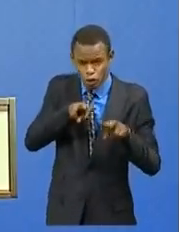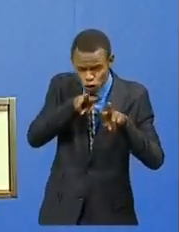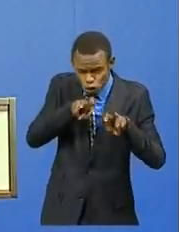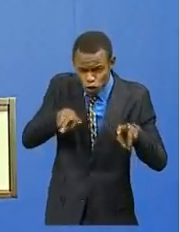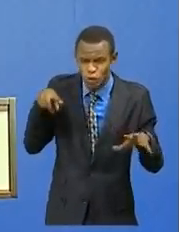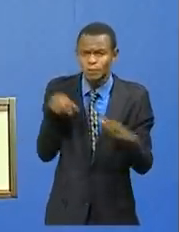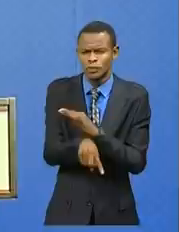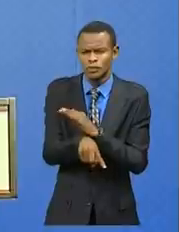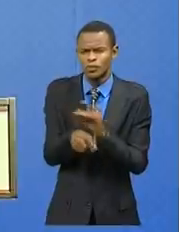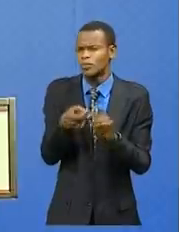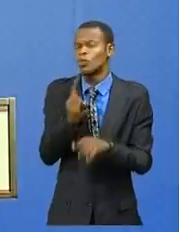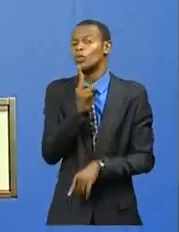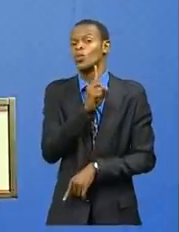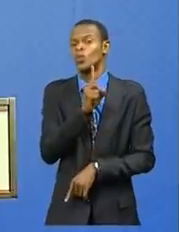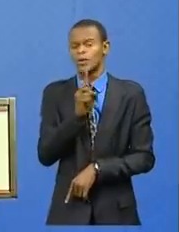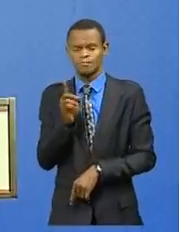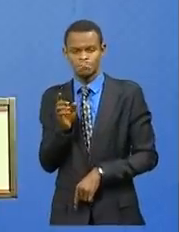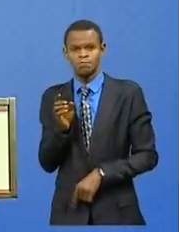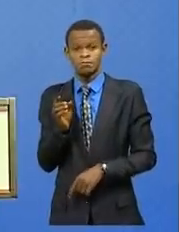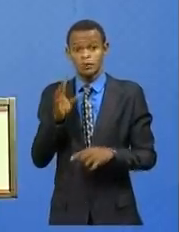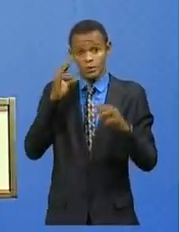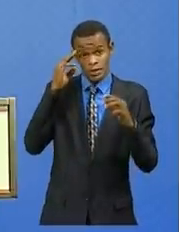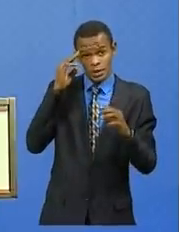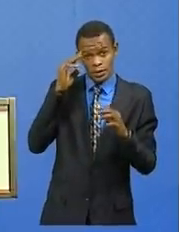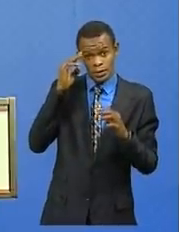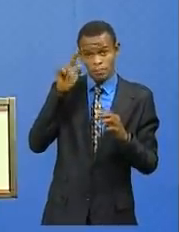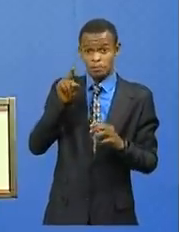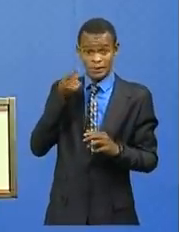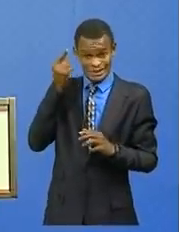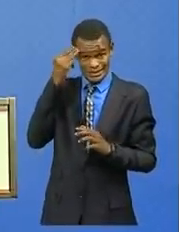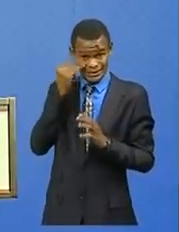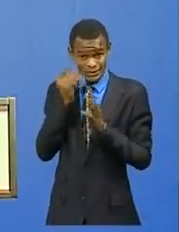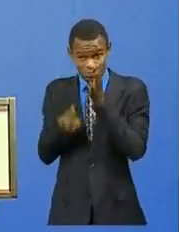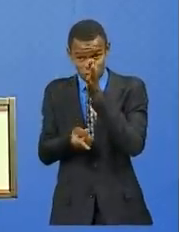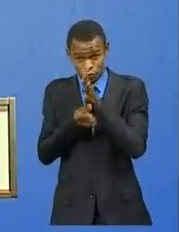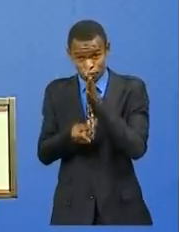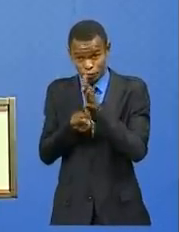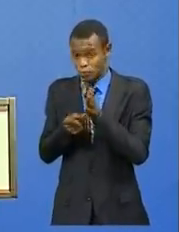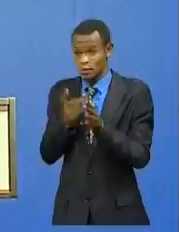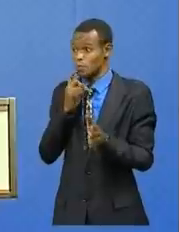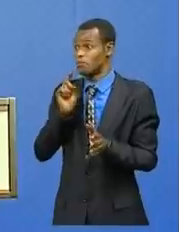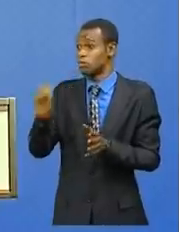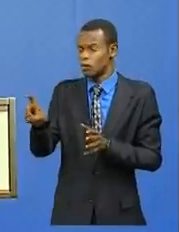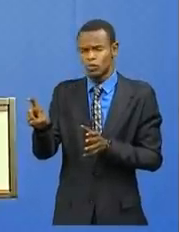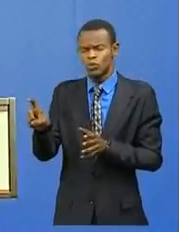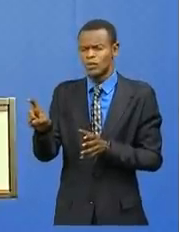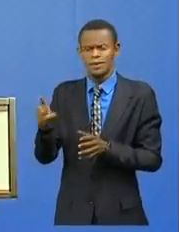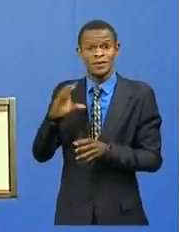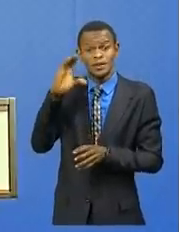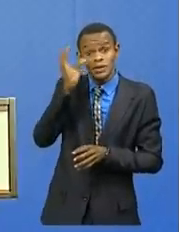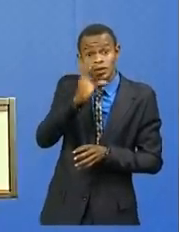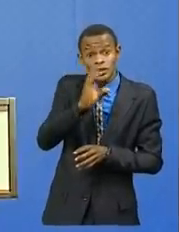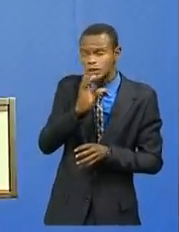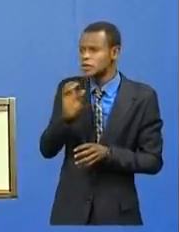étrangères, a été instruit de prendre les dispositions nécessaires en vue d'obtenir des explications